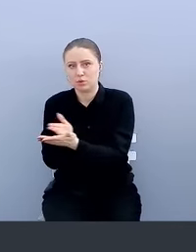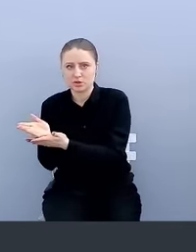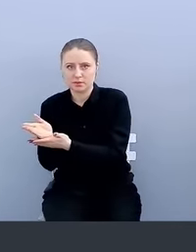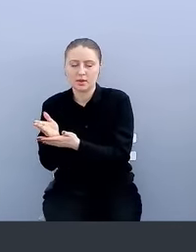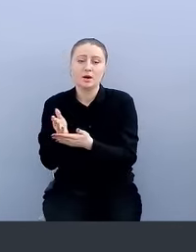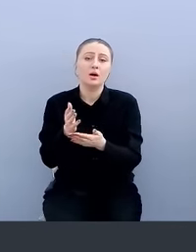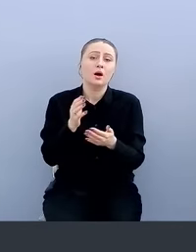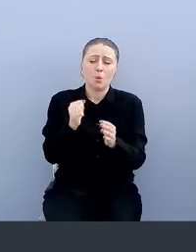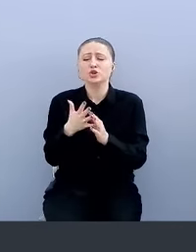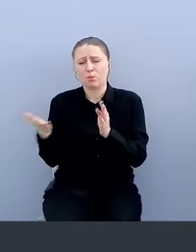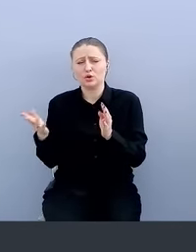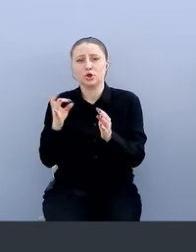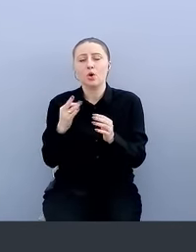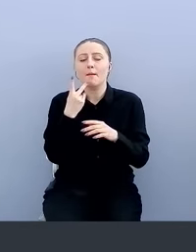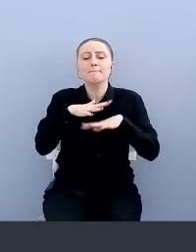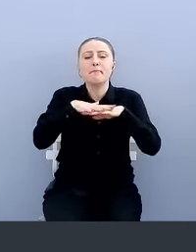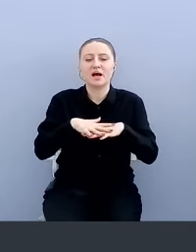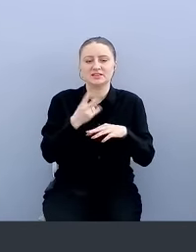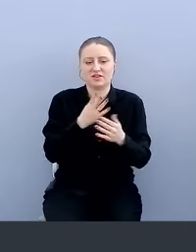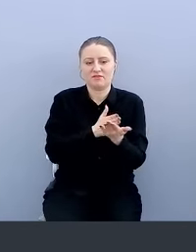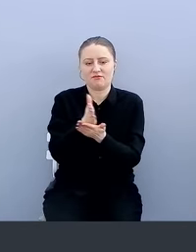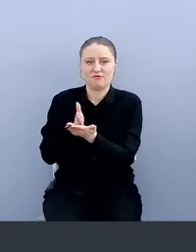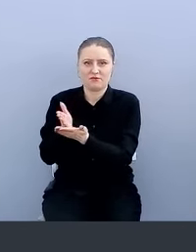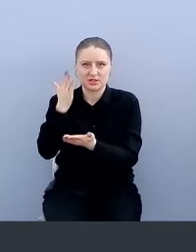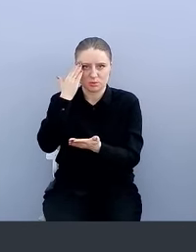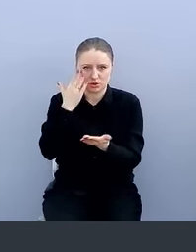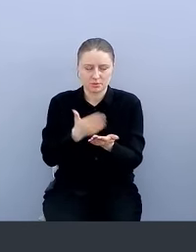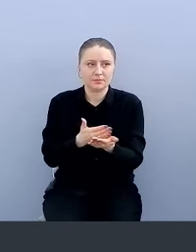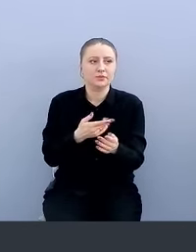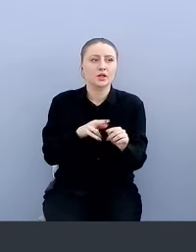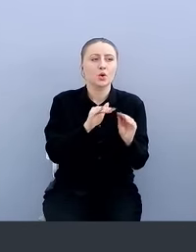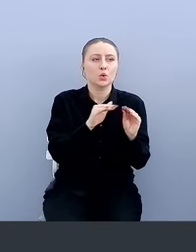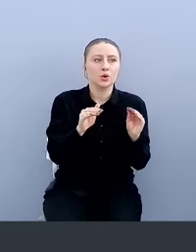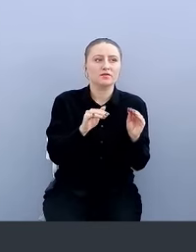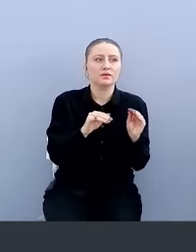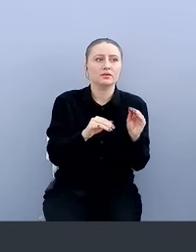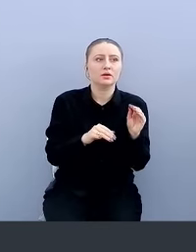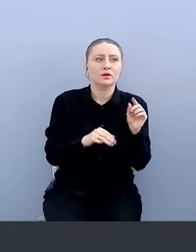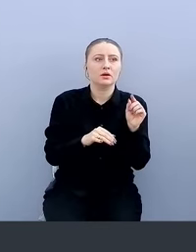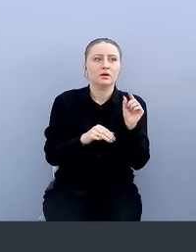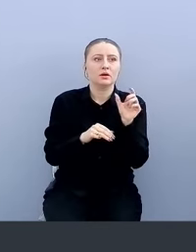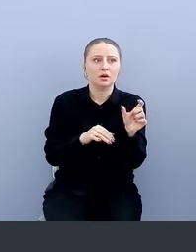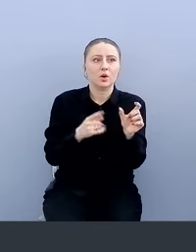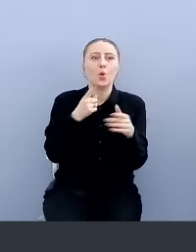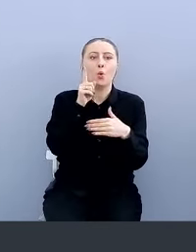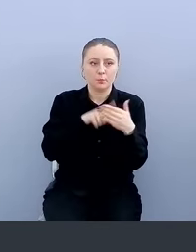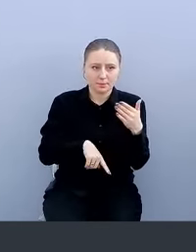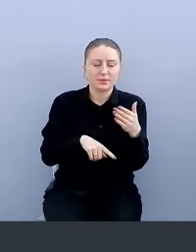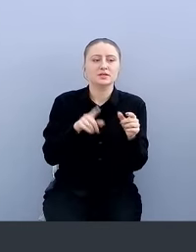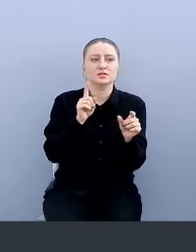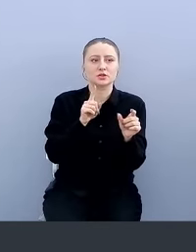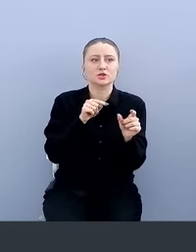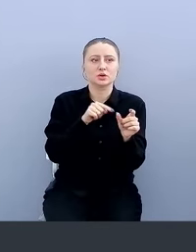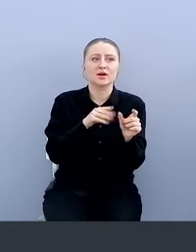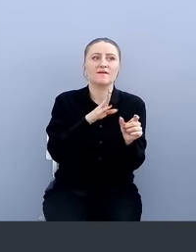есть базовые способы, как на уровне HTTP убедиться, что устройство – это то, которое за себя выдает.